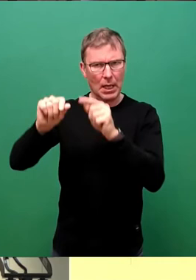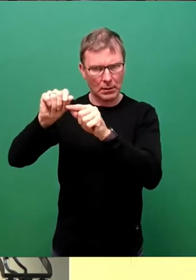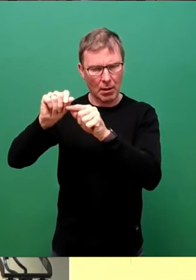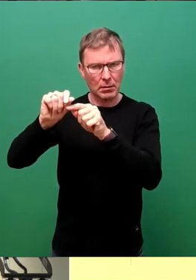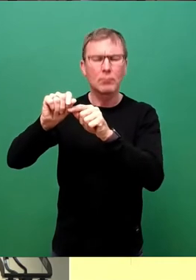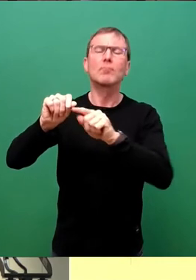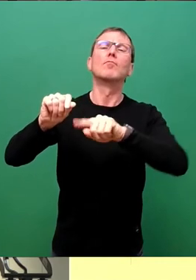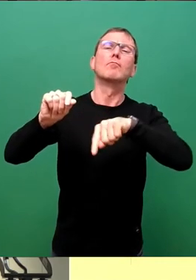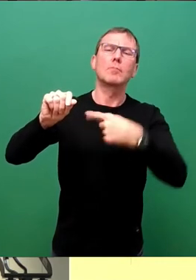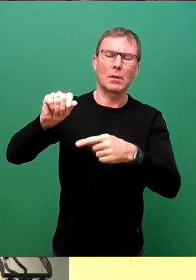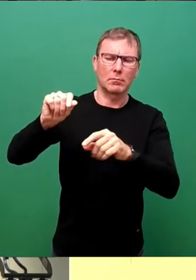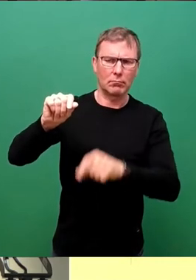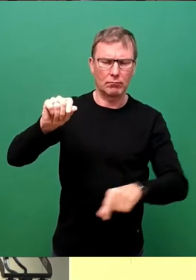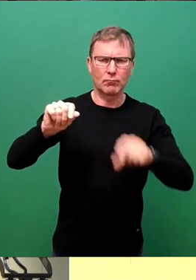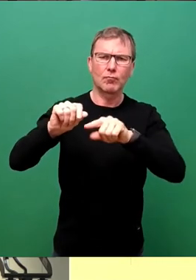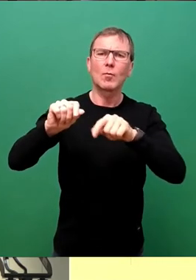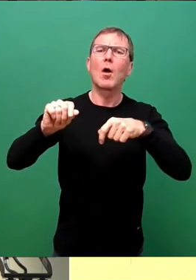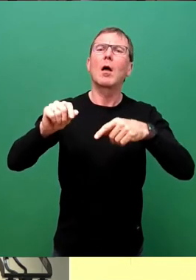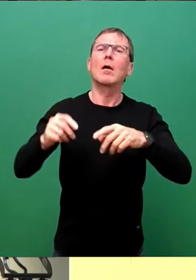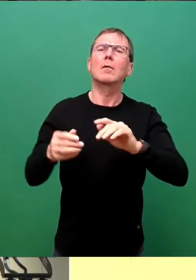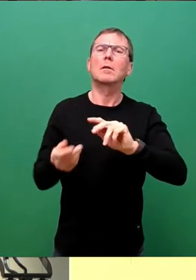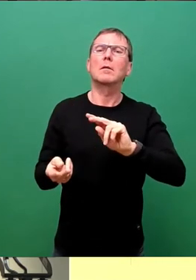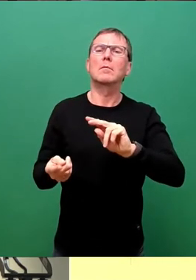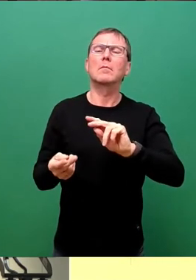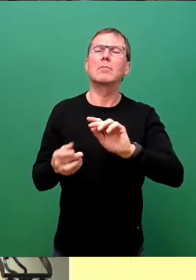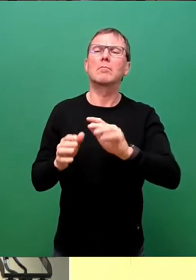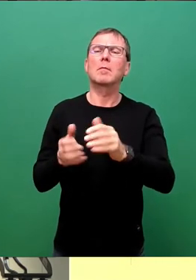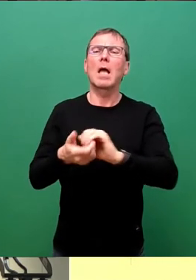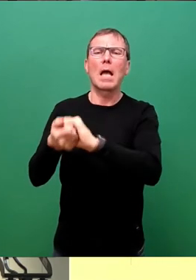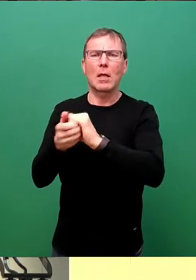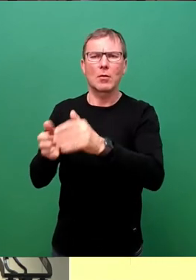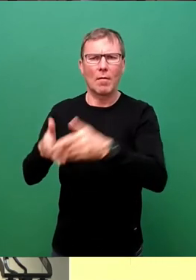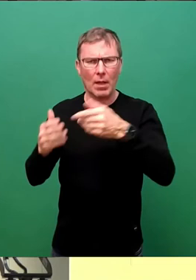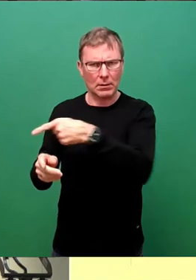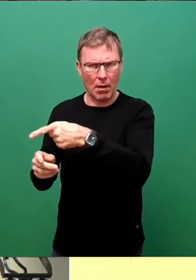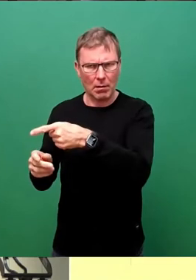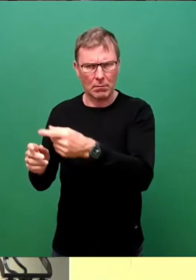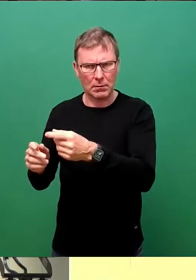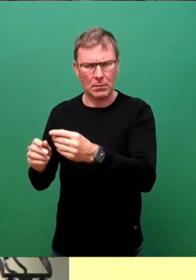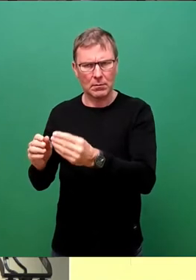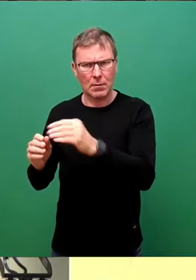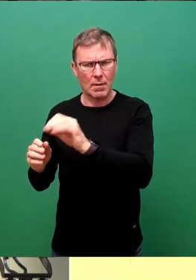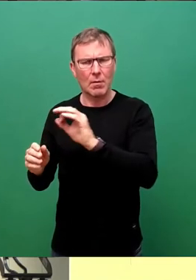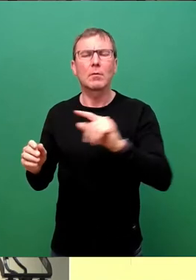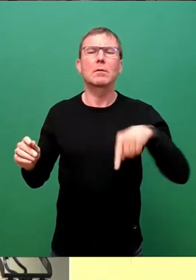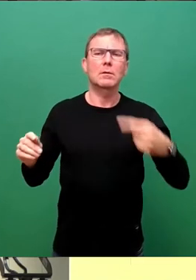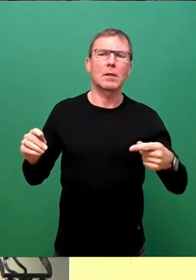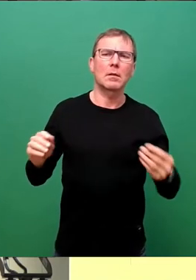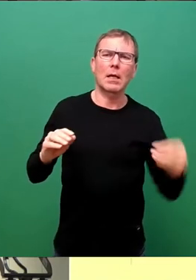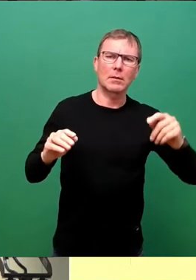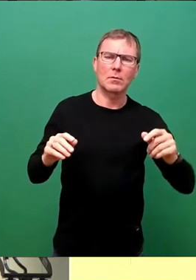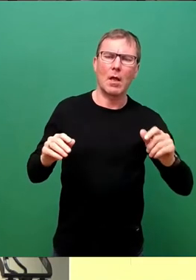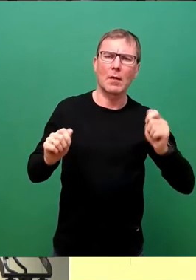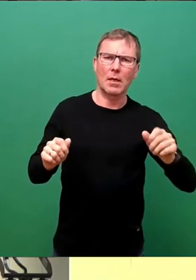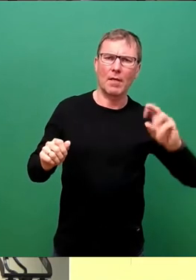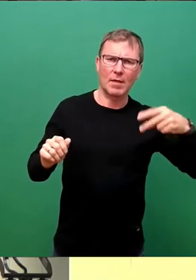den interfraktionellen Änderungsantrag und den Ergänzungsantrag der FDP abzustimmen. Und